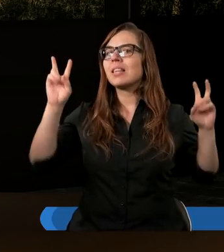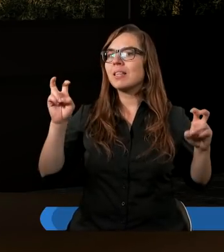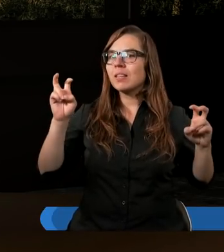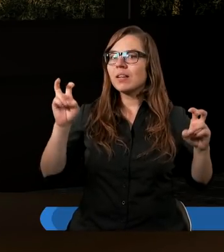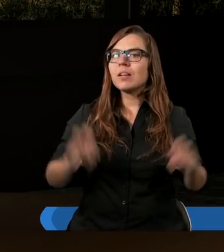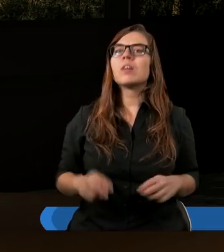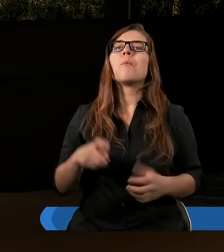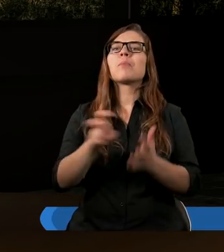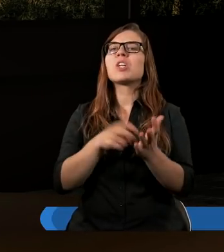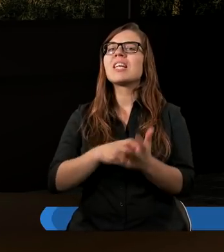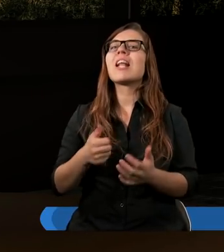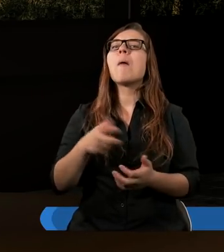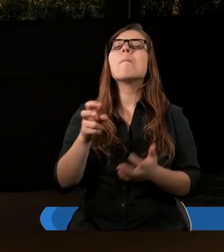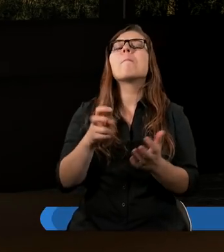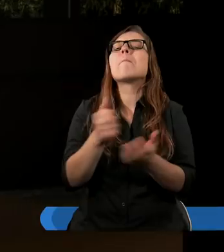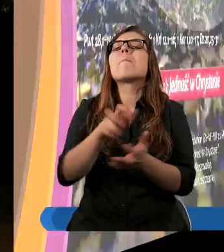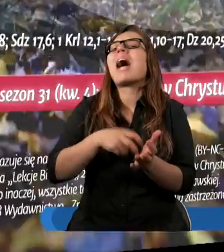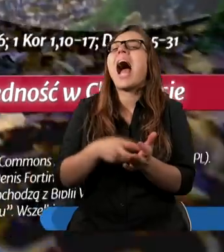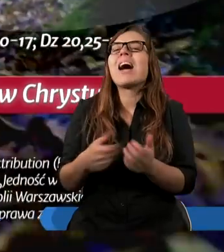Przyczyny braku jedności.